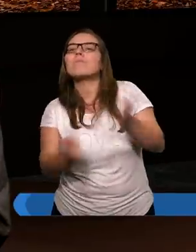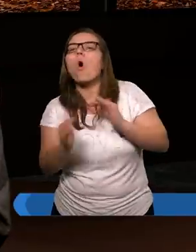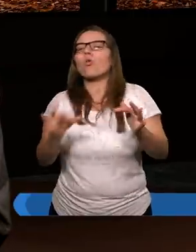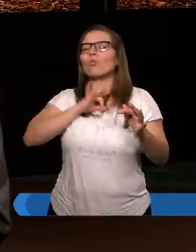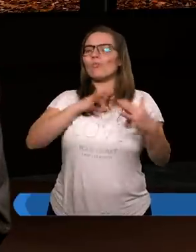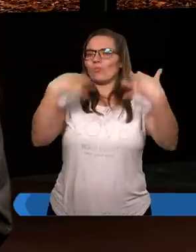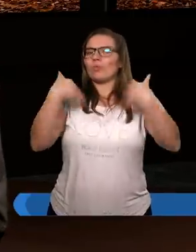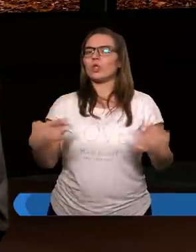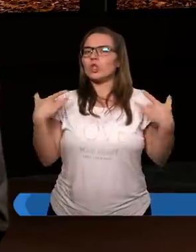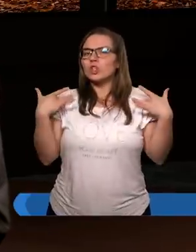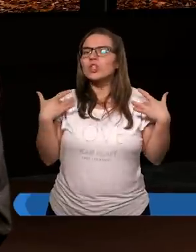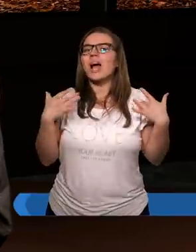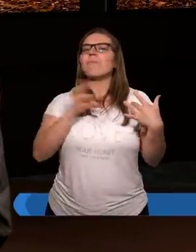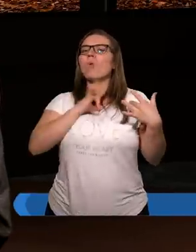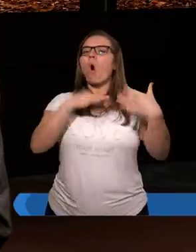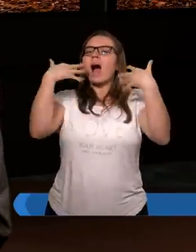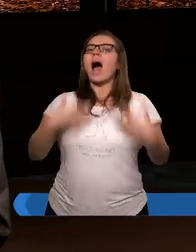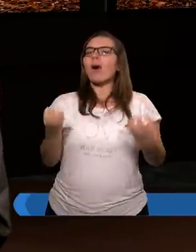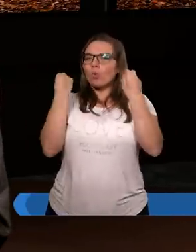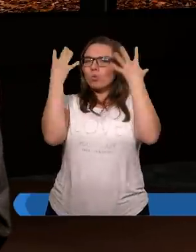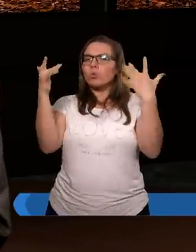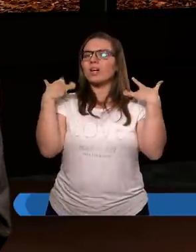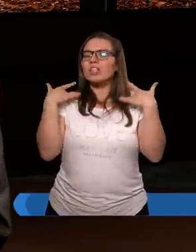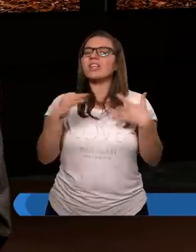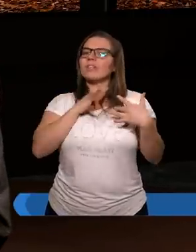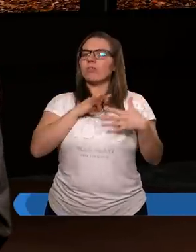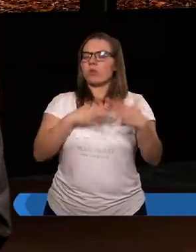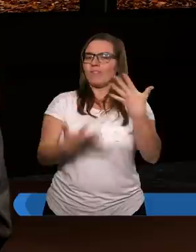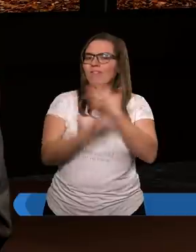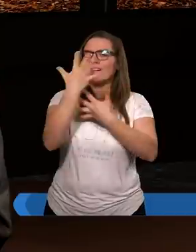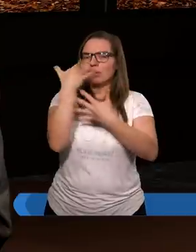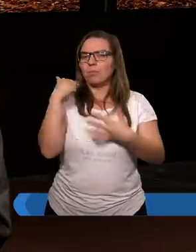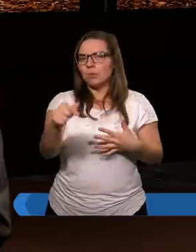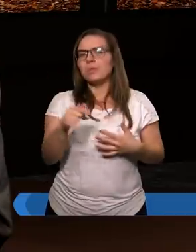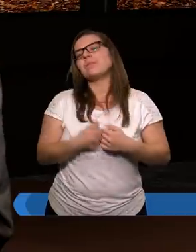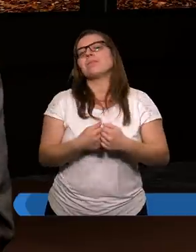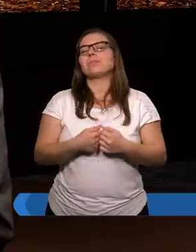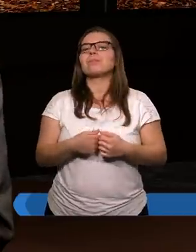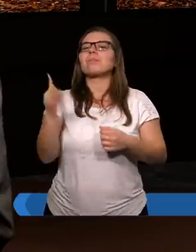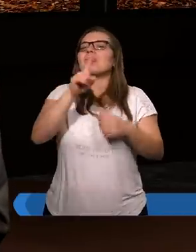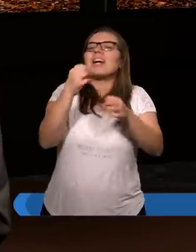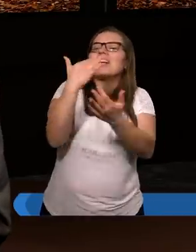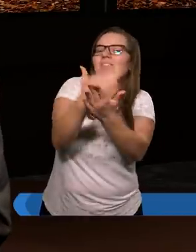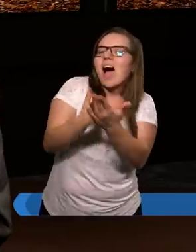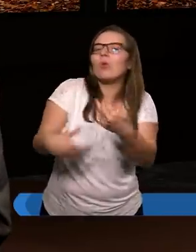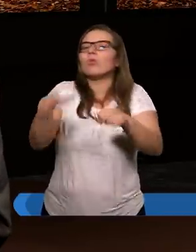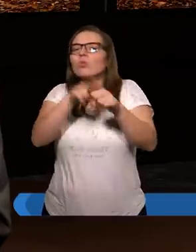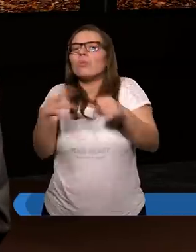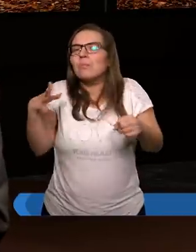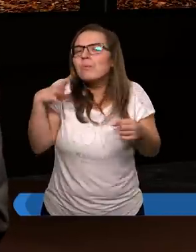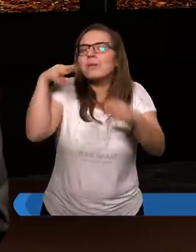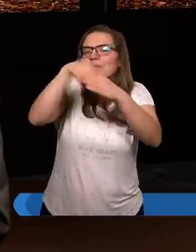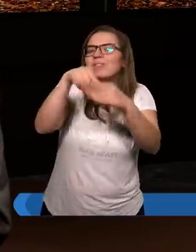życia, z kultury, w której się znajdowali. Z warunków, w jakich żyli